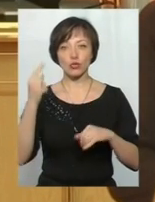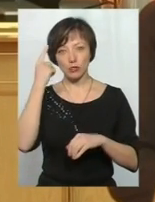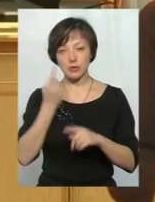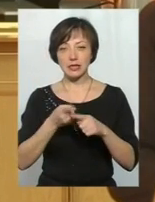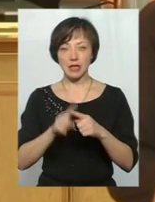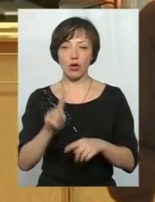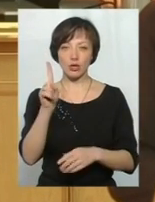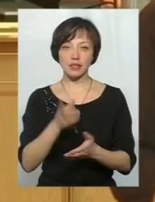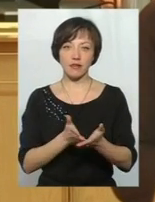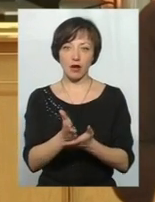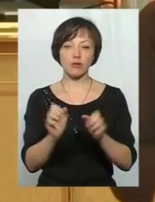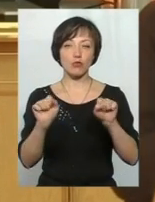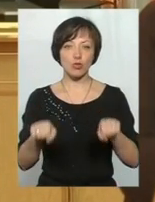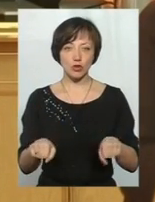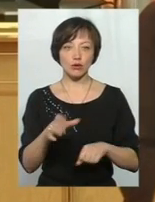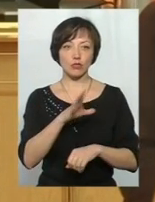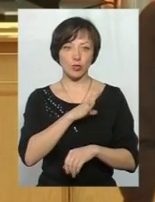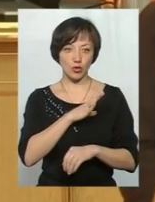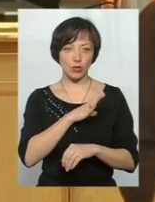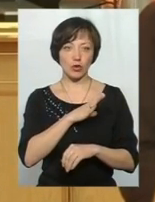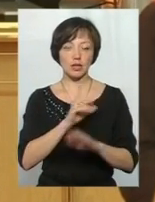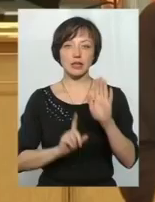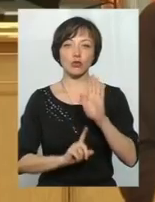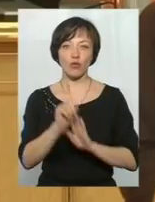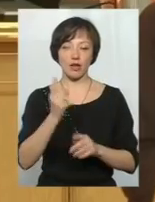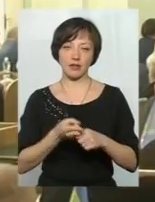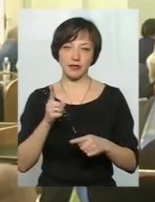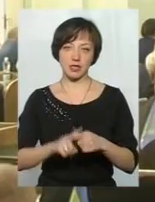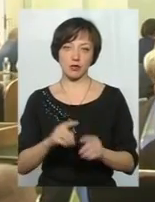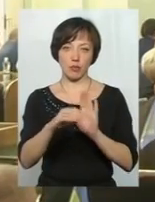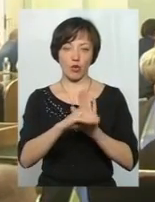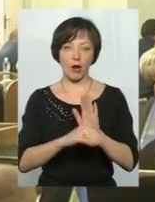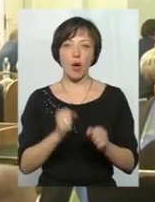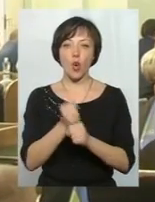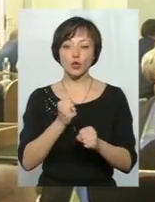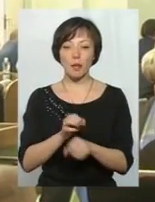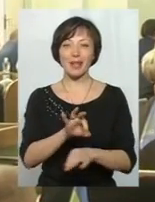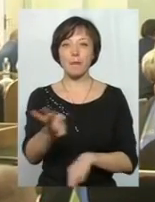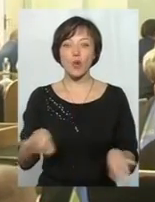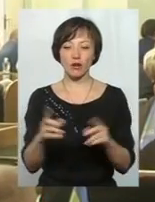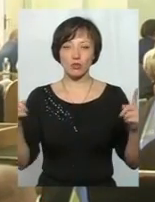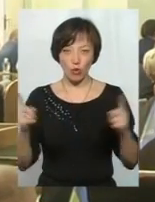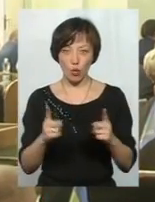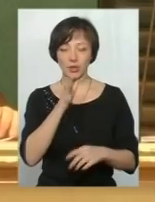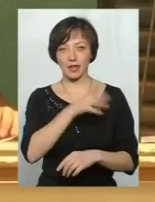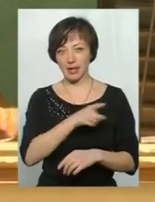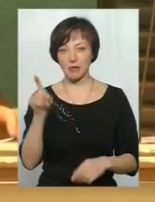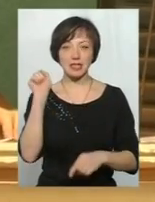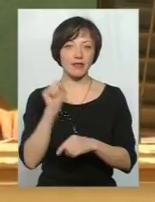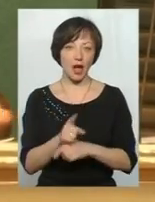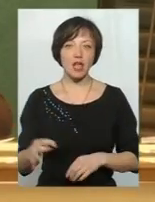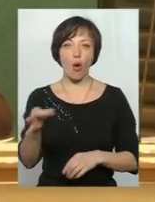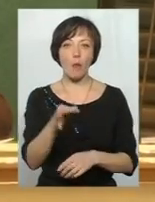один з варіантів, який можна було би стартувати в цій програмі. Розробити проєкт у стислі строки – завдання